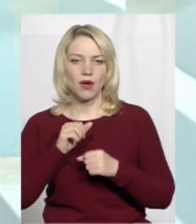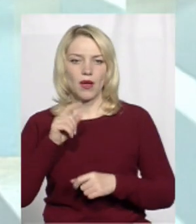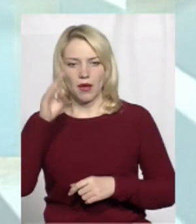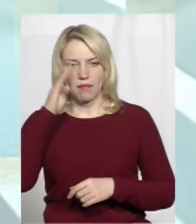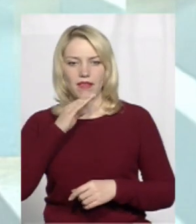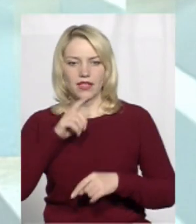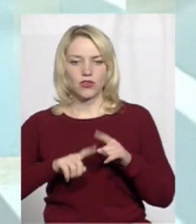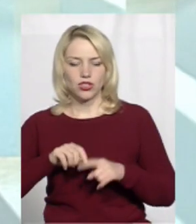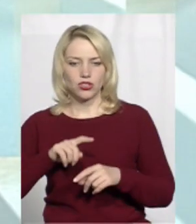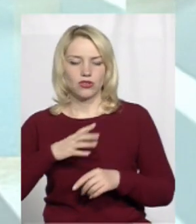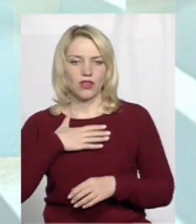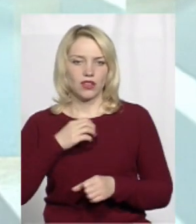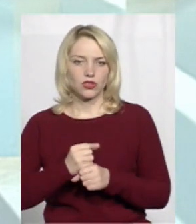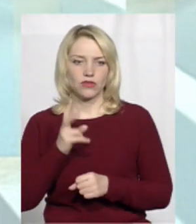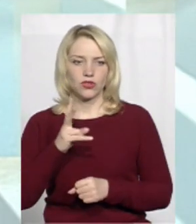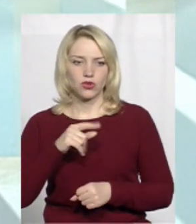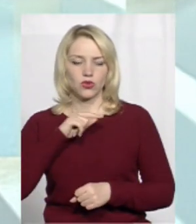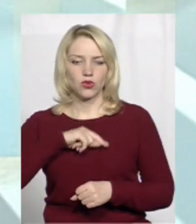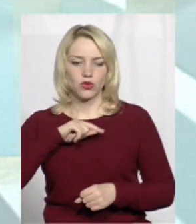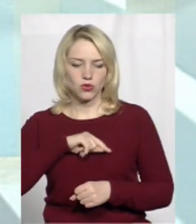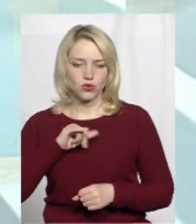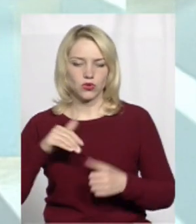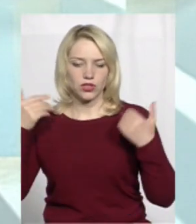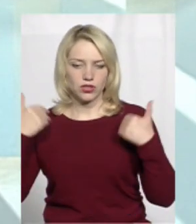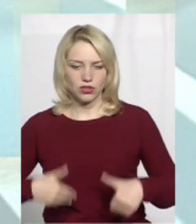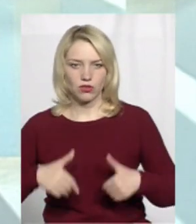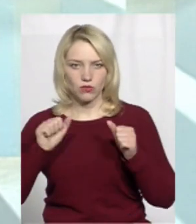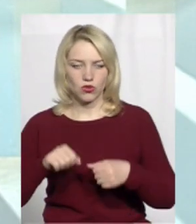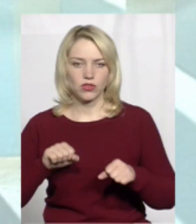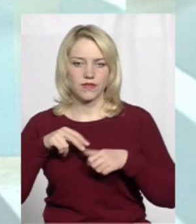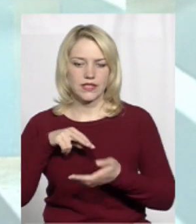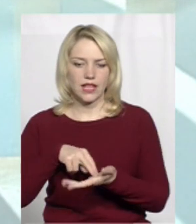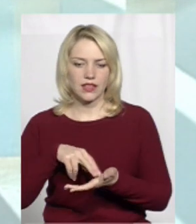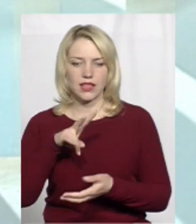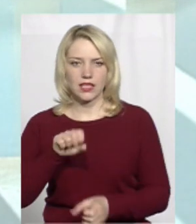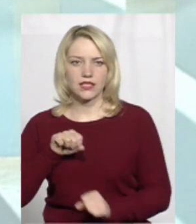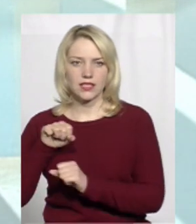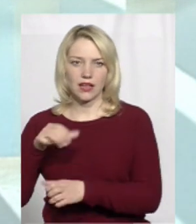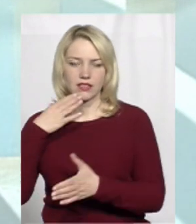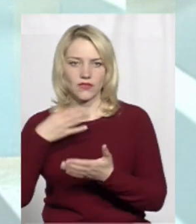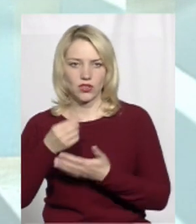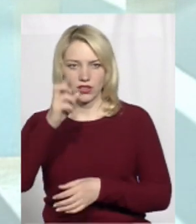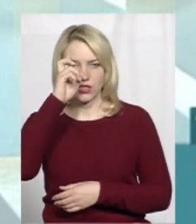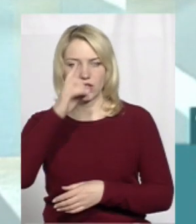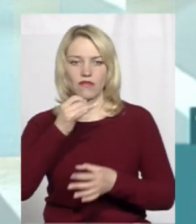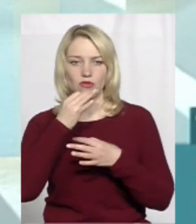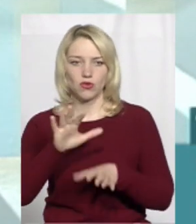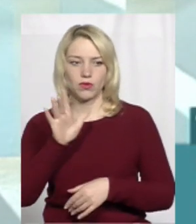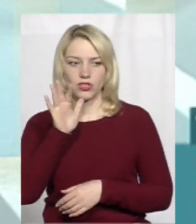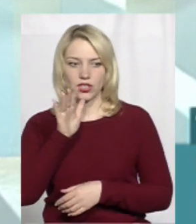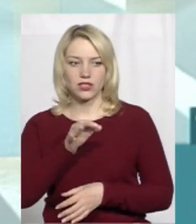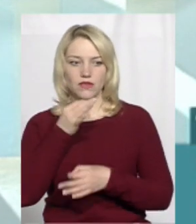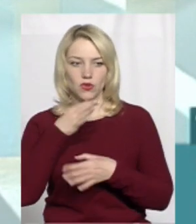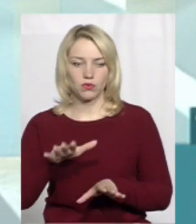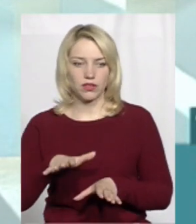налаштовані, і головне, вони душою і тілом можуть стати на захист своєї держави в будь-який час і в